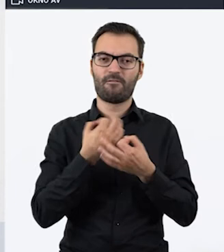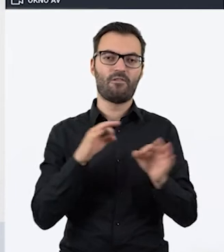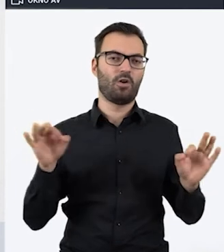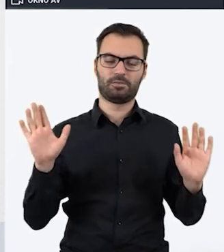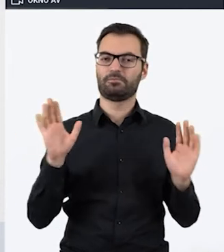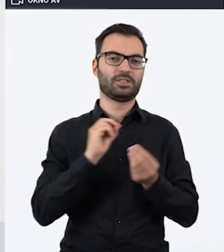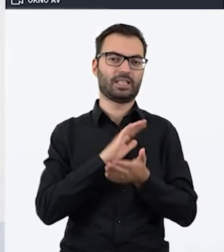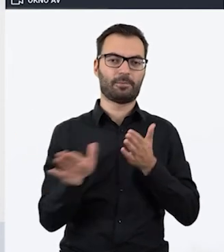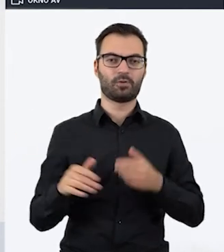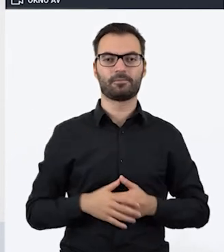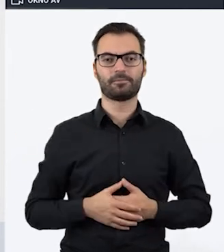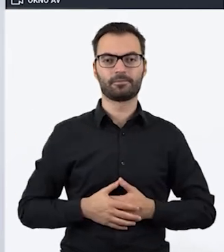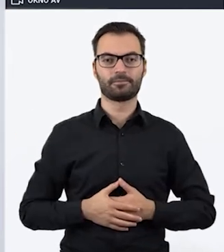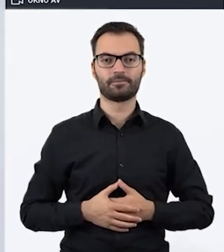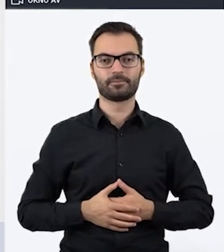na wolnej licencji.